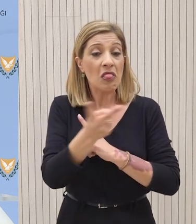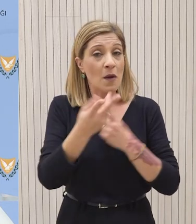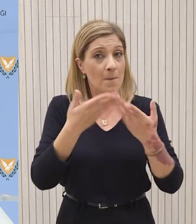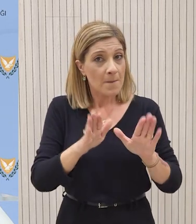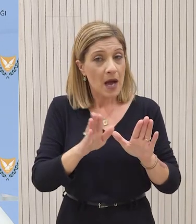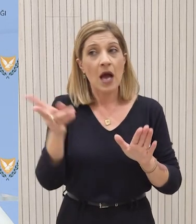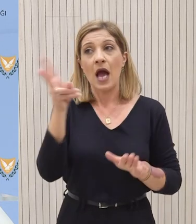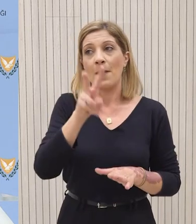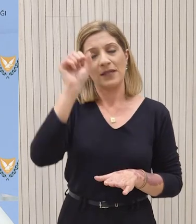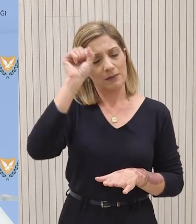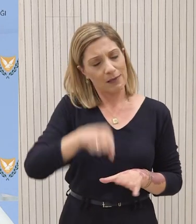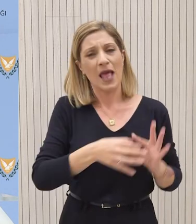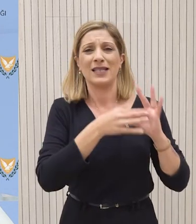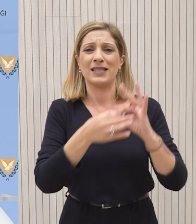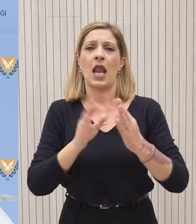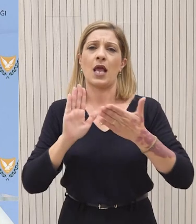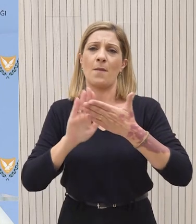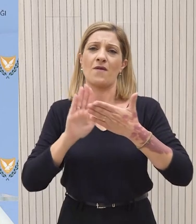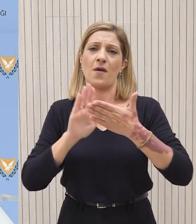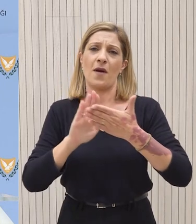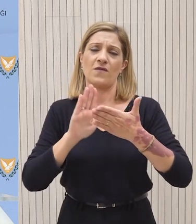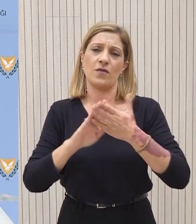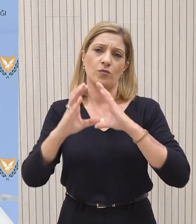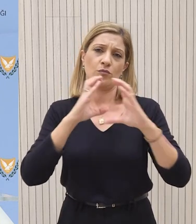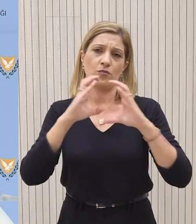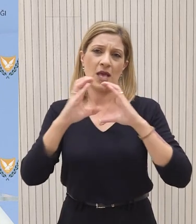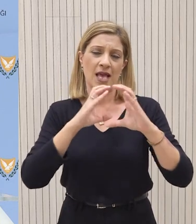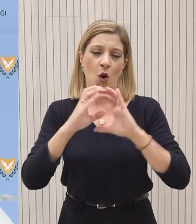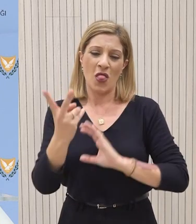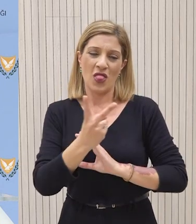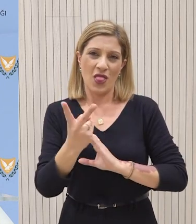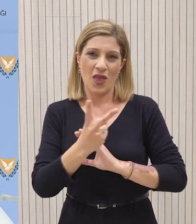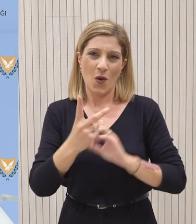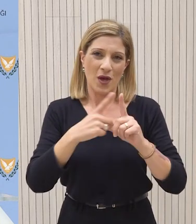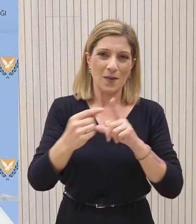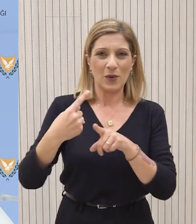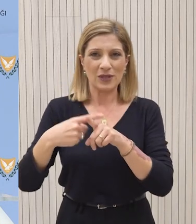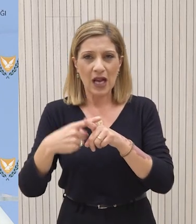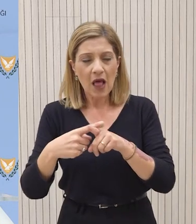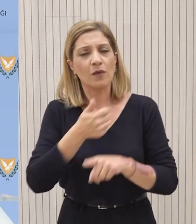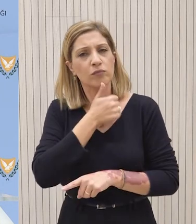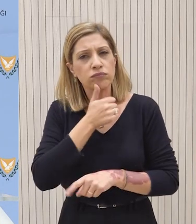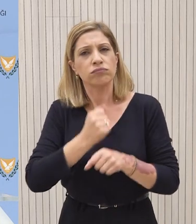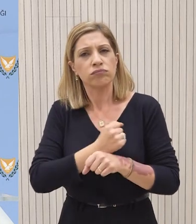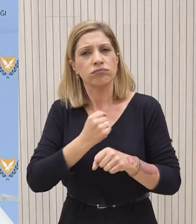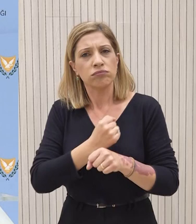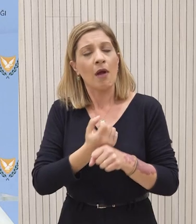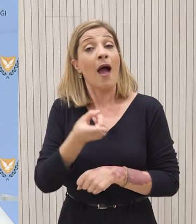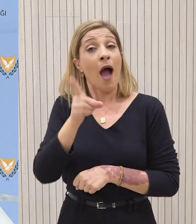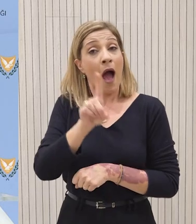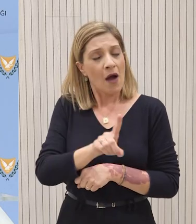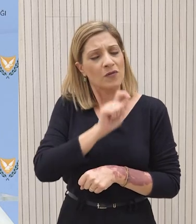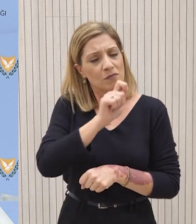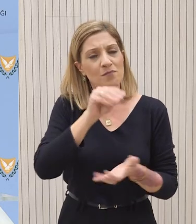Έχει διαρκώς επικοινωνία ο Πρόεδρος της Μαγκρατίας με τον Έλληνα Πρωθυπουργό. Θα υπάρξει και τηλεφωνική επικοινωνία αύριο μετά το πέρας της